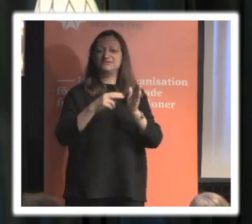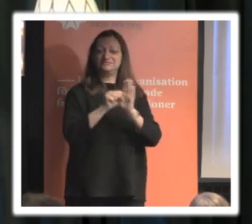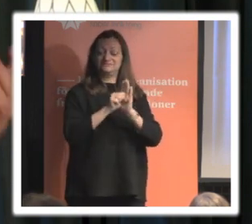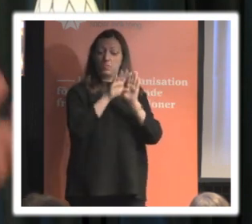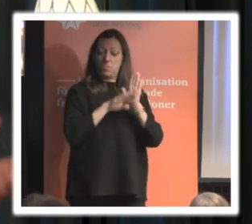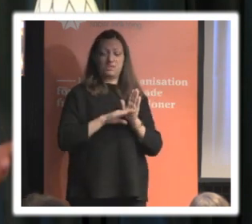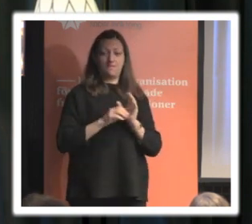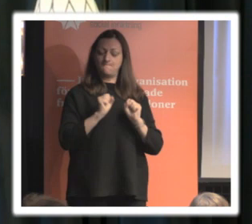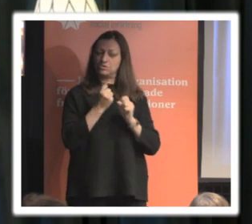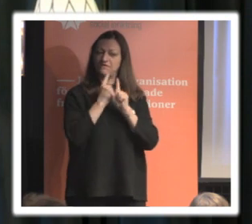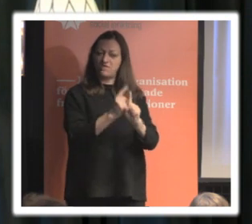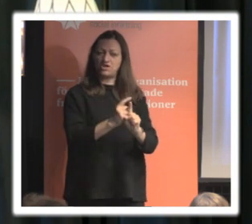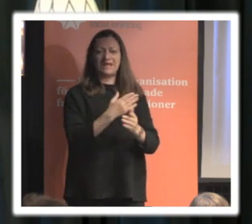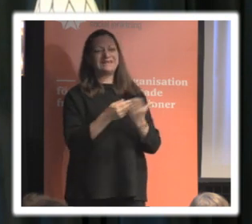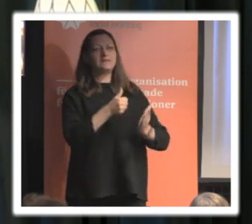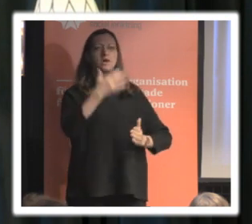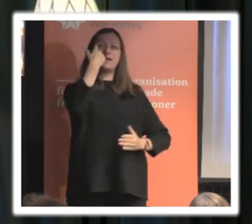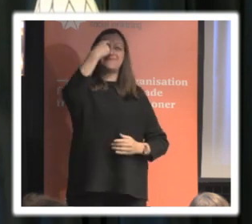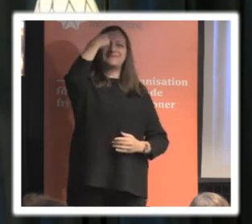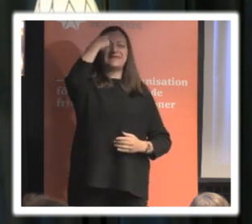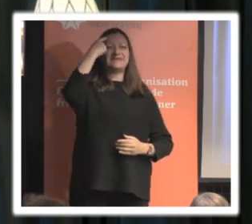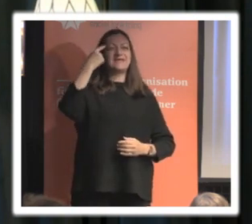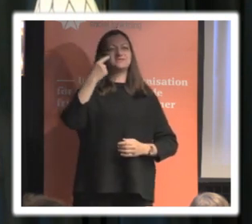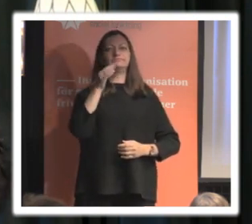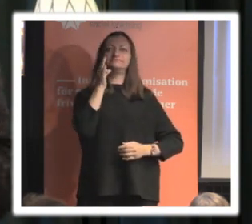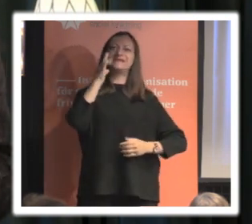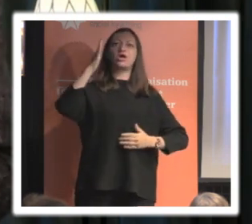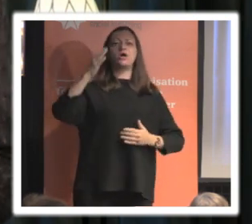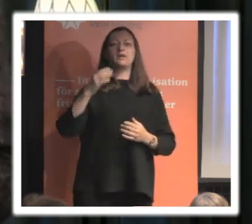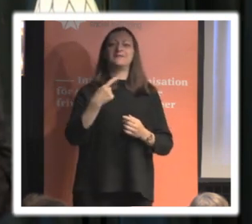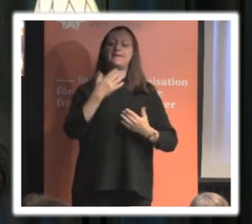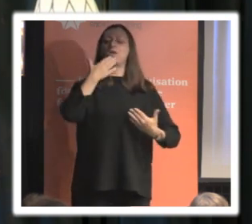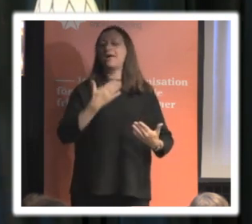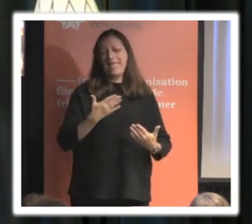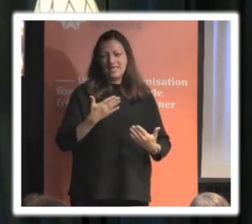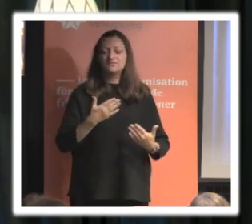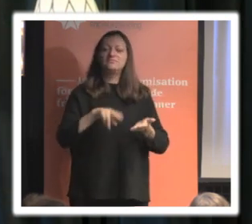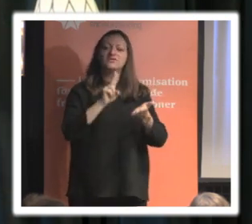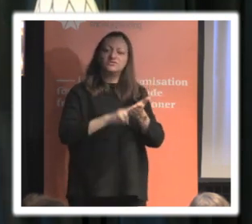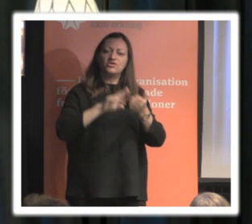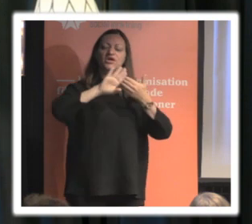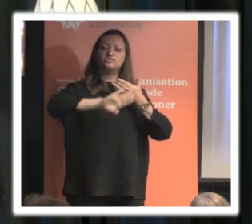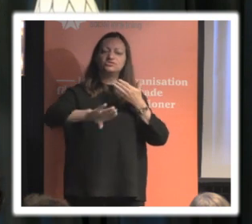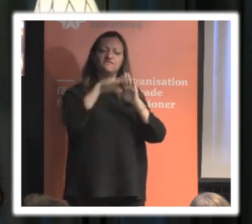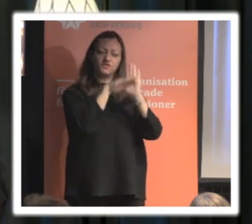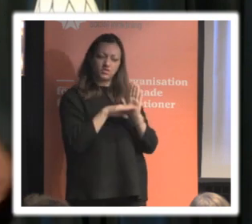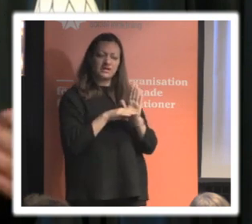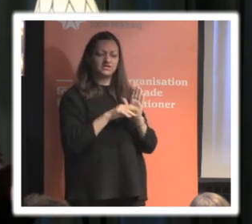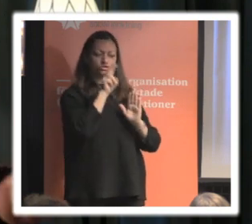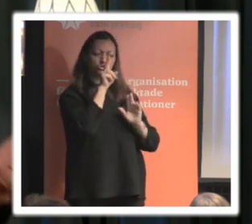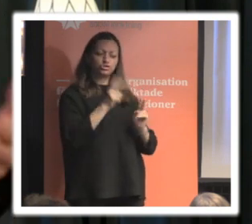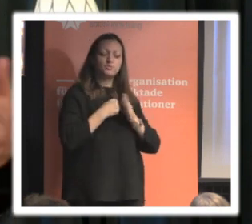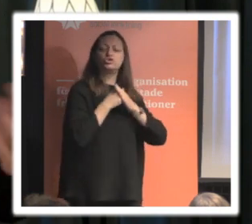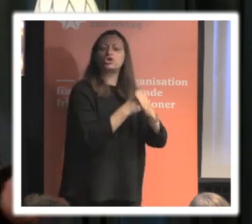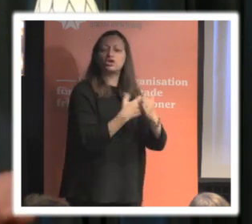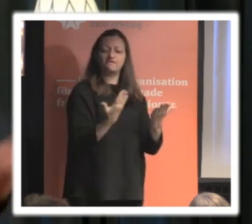bara idealistiskt tänka att det här med mänskliga rättigheter är bra dataskyddsförordningen kan ses som ett stöd för vad man ska tänka på när